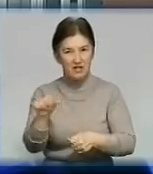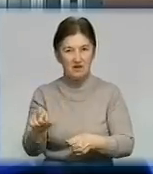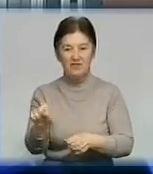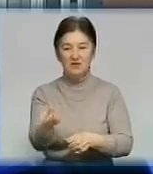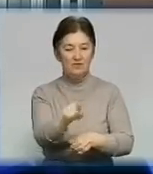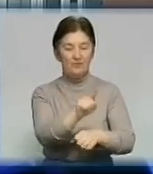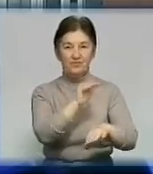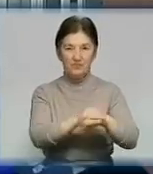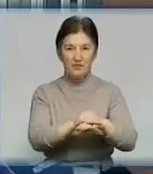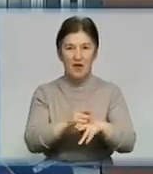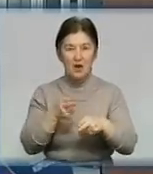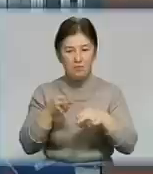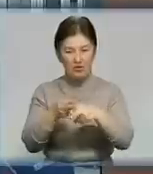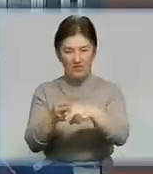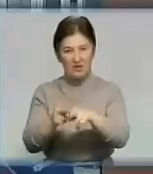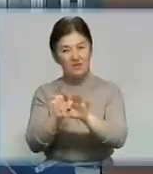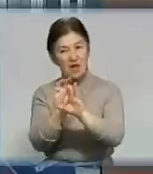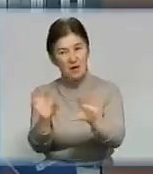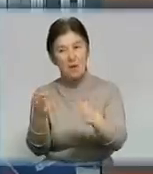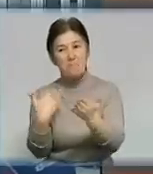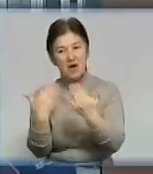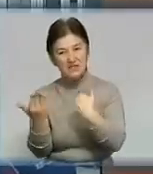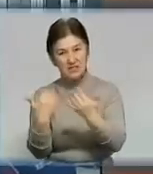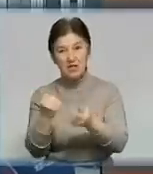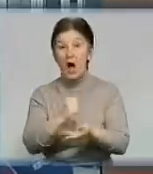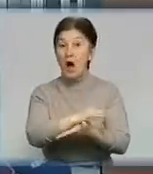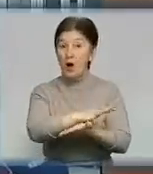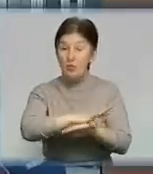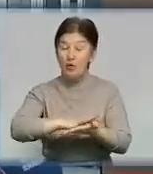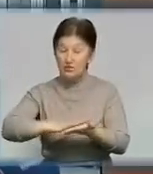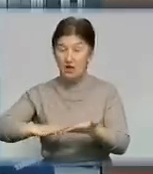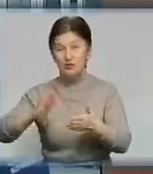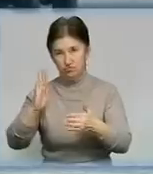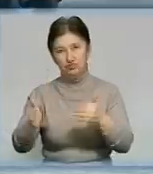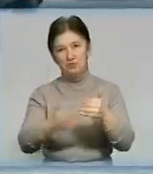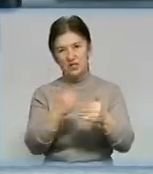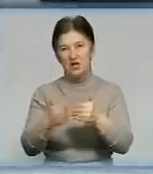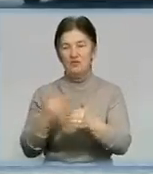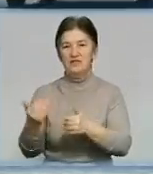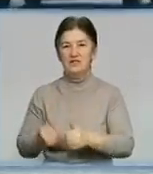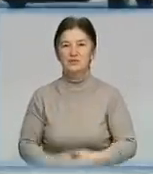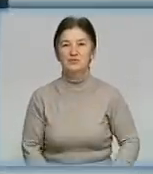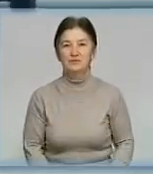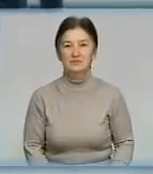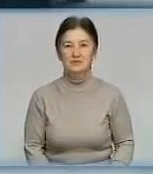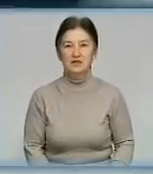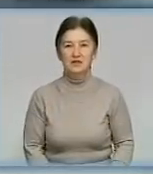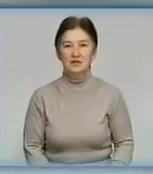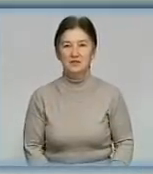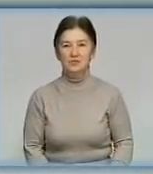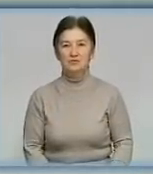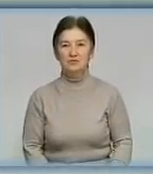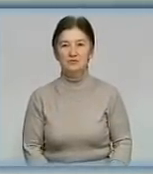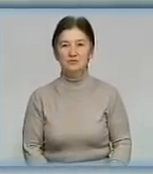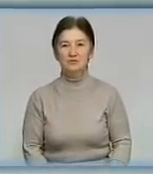проводити профілактичні обвеслі, а в подальшому будуть притягнути до відповідальності згідно чинного законодавства. Кирило Ющишин, Олександр Катеруша,